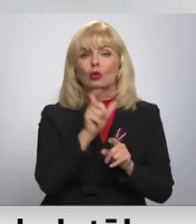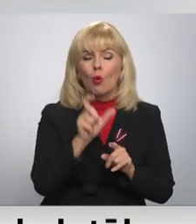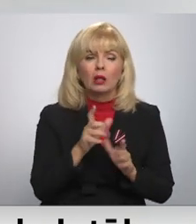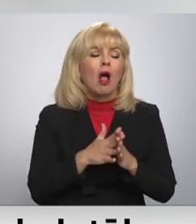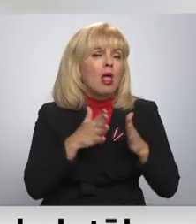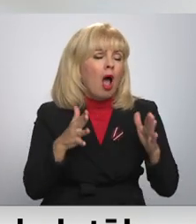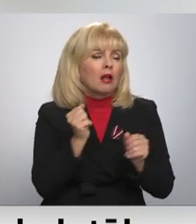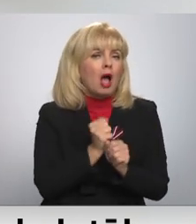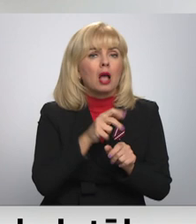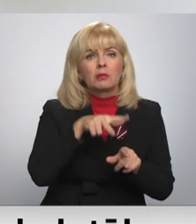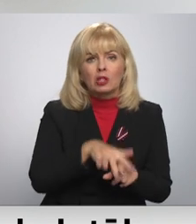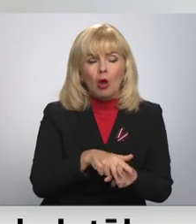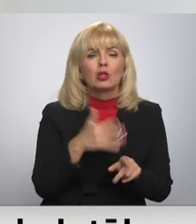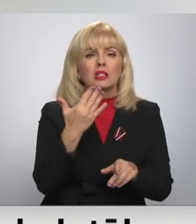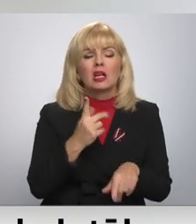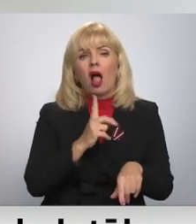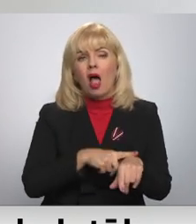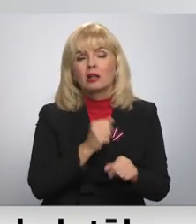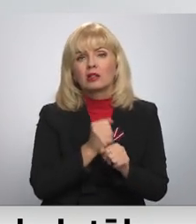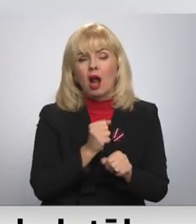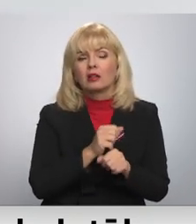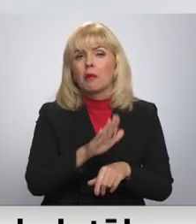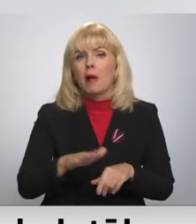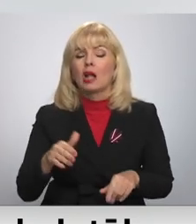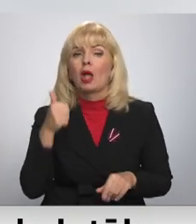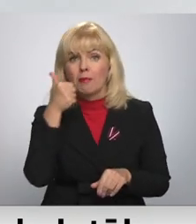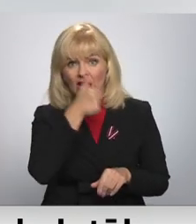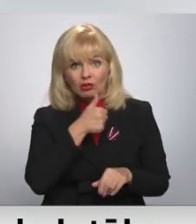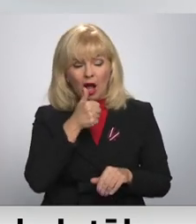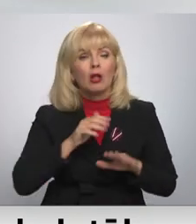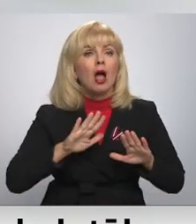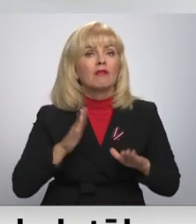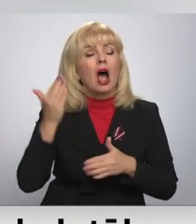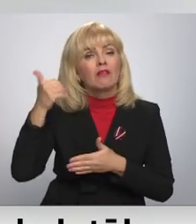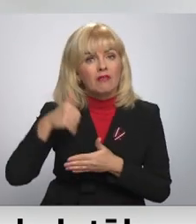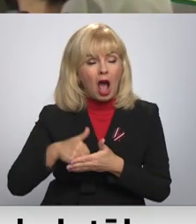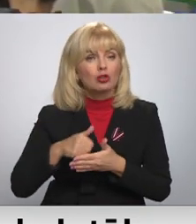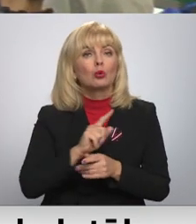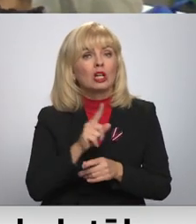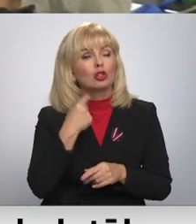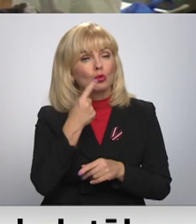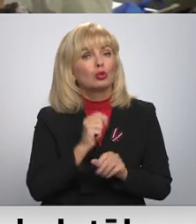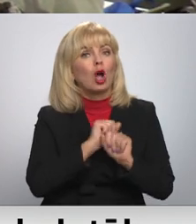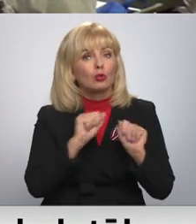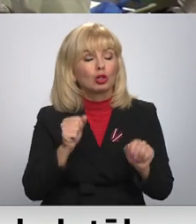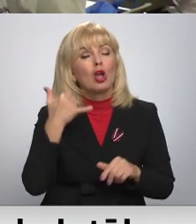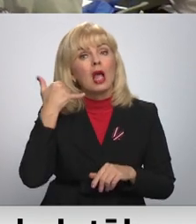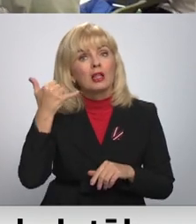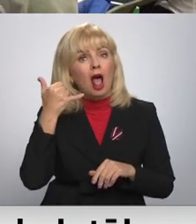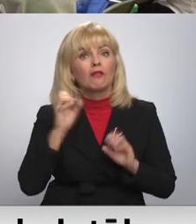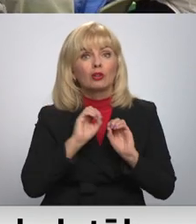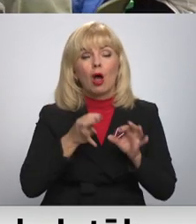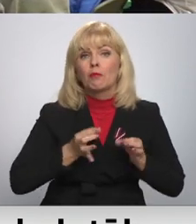darbu slūdzu, un cik viņiem ir laika strādāt ar bērniem individuāli, bet vēsturi ir nodrošināta. Kā telefons sarunās skaidro